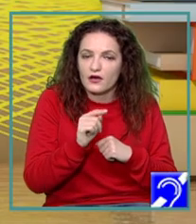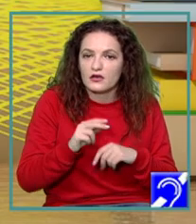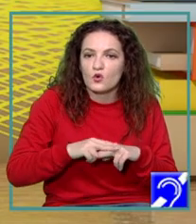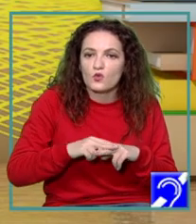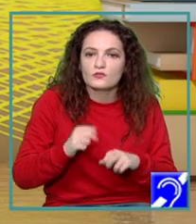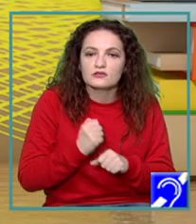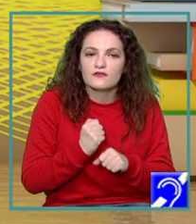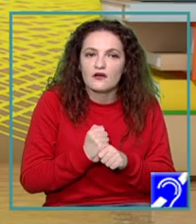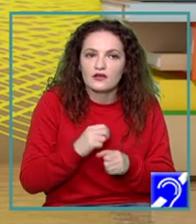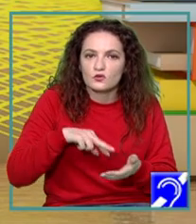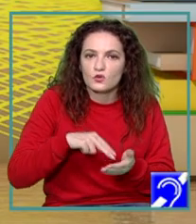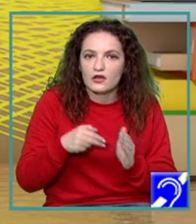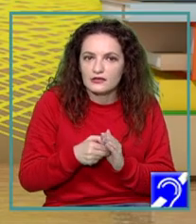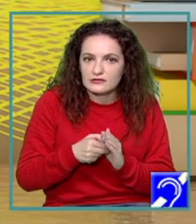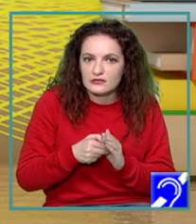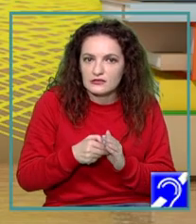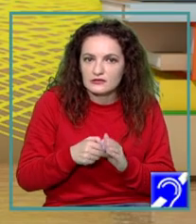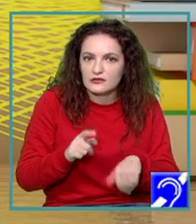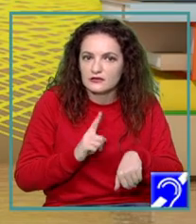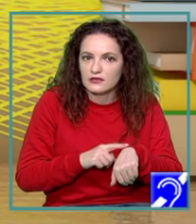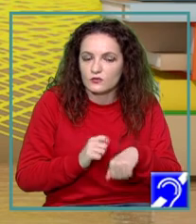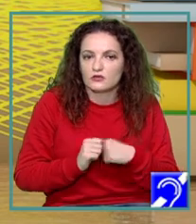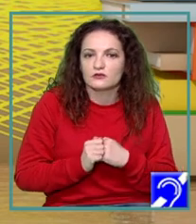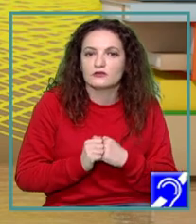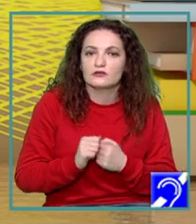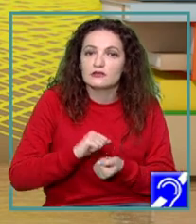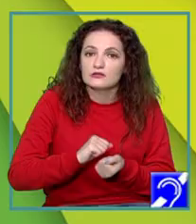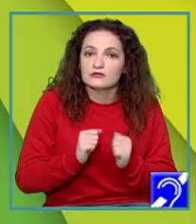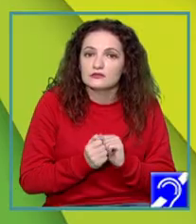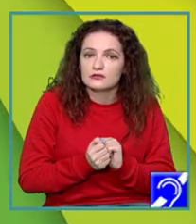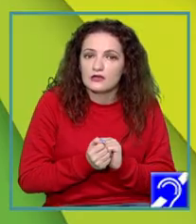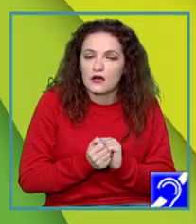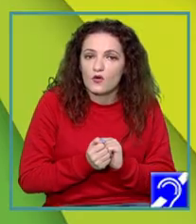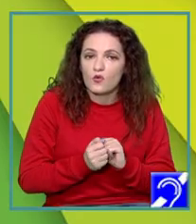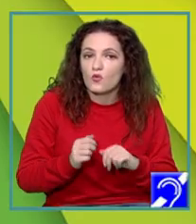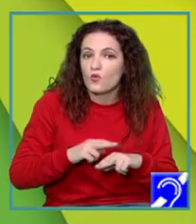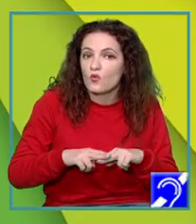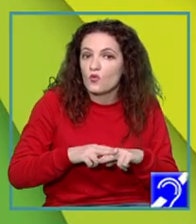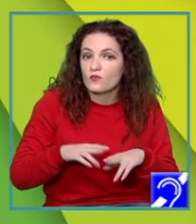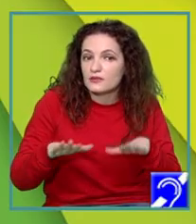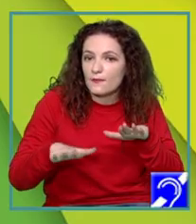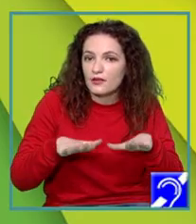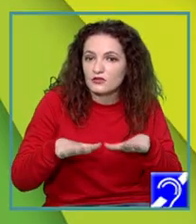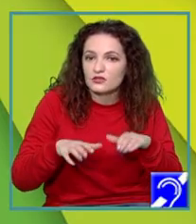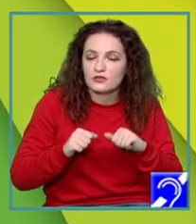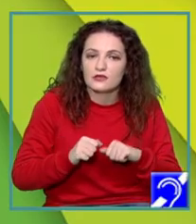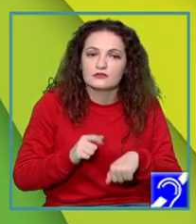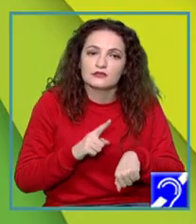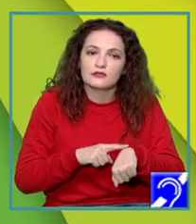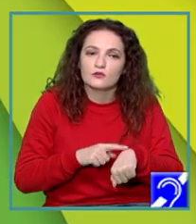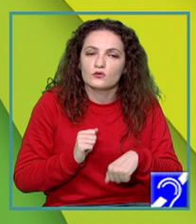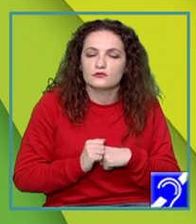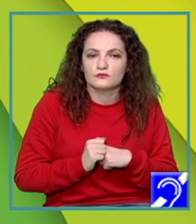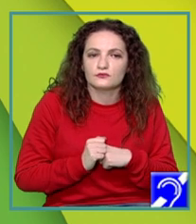gestioneze cât mai eficient timpul. Sau, mai pe scurt, cum să își menegerieze acest